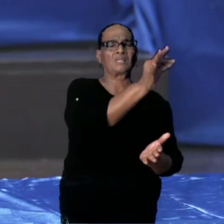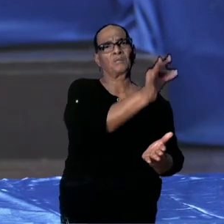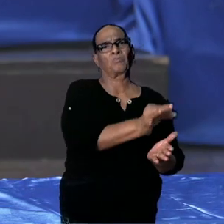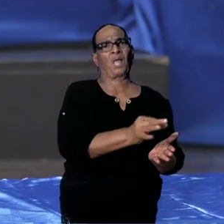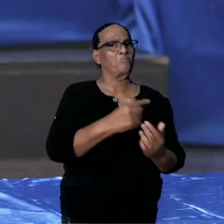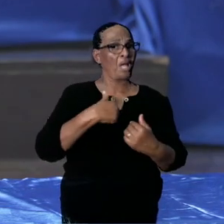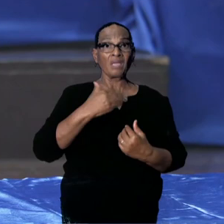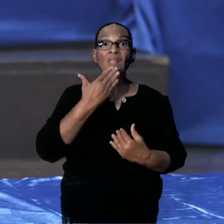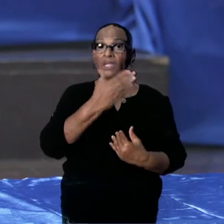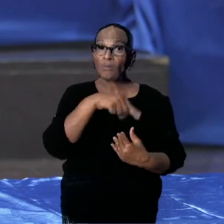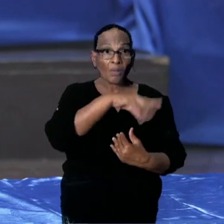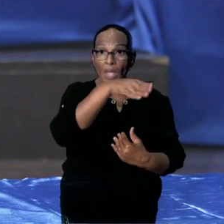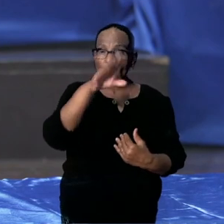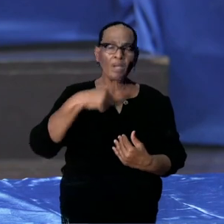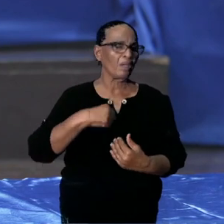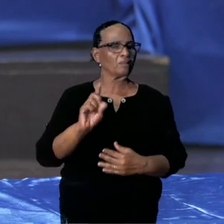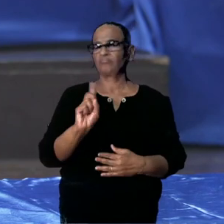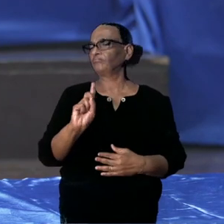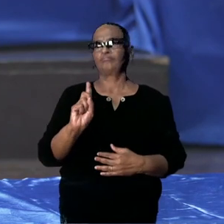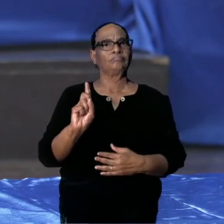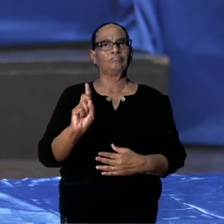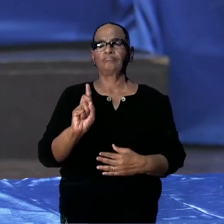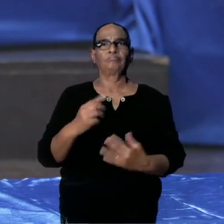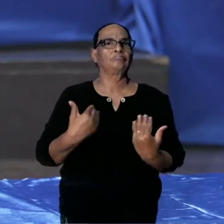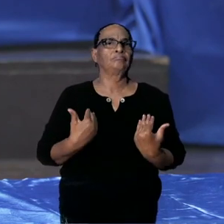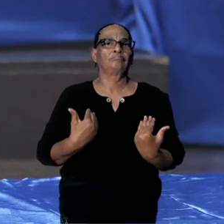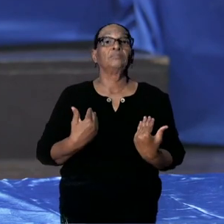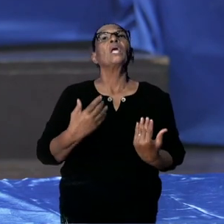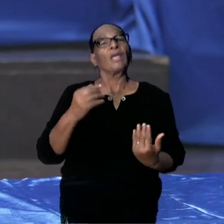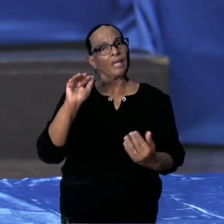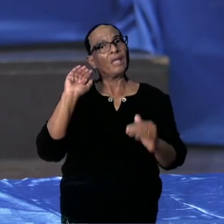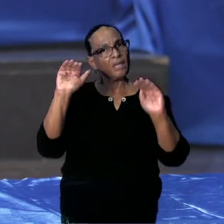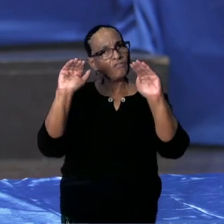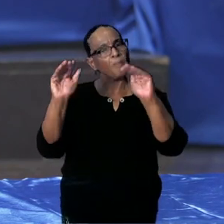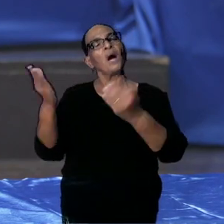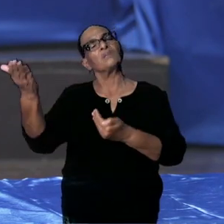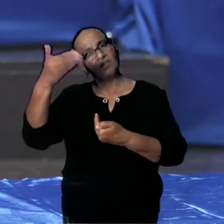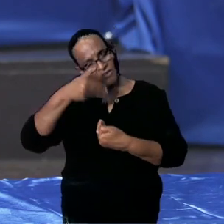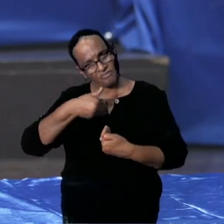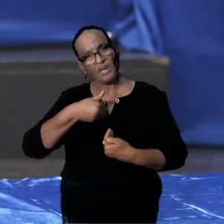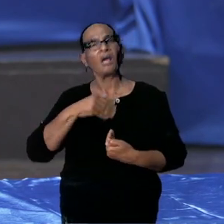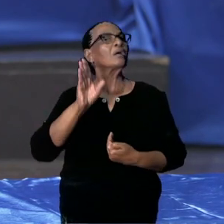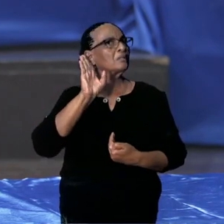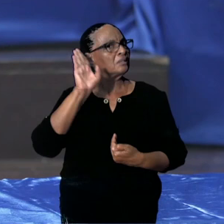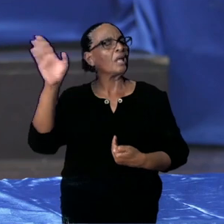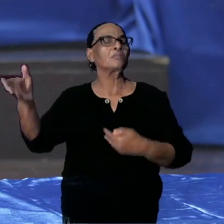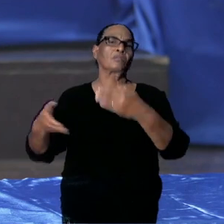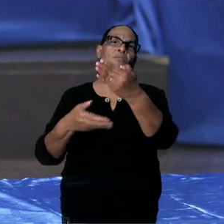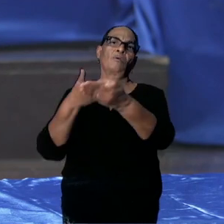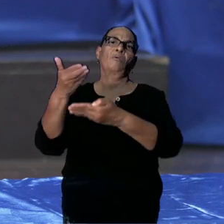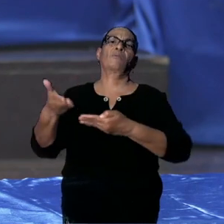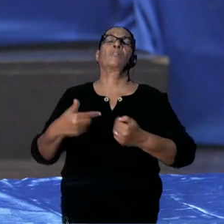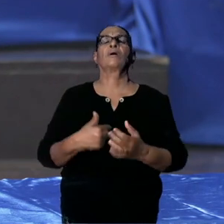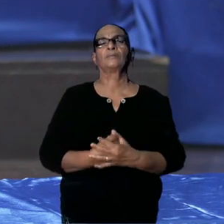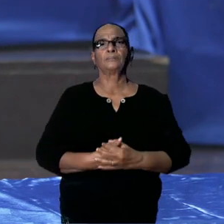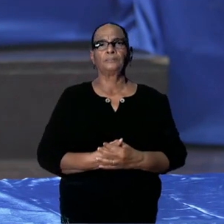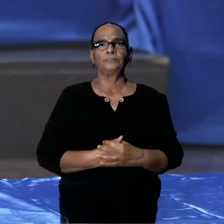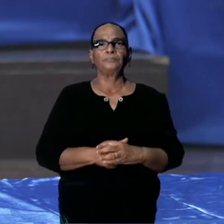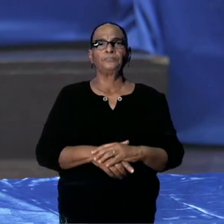bedanken. Ik denk dat er iets gebeurd moet zijn. Ik zal me laten informeren, en dan hoort u dat ook weer van ons.